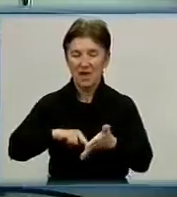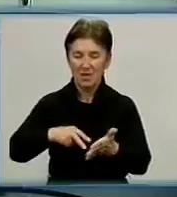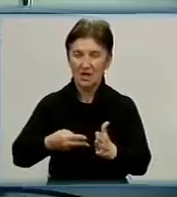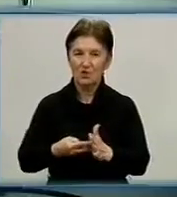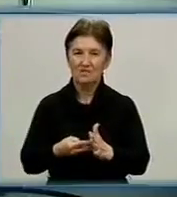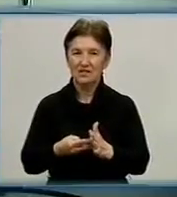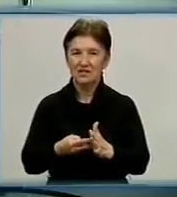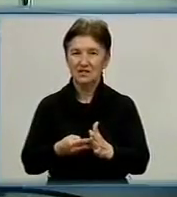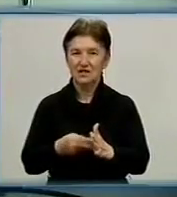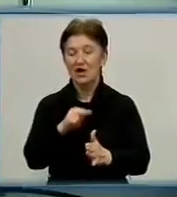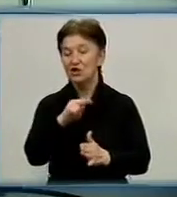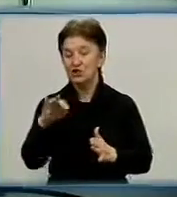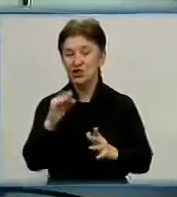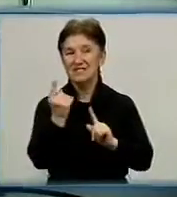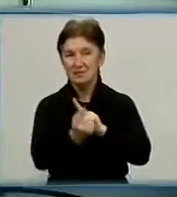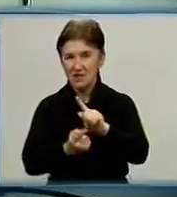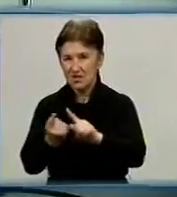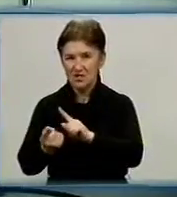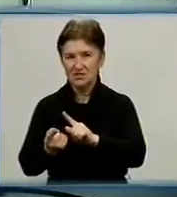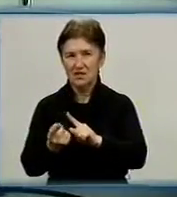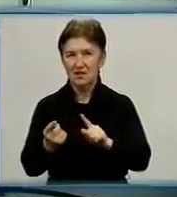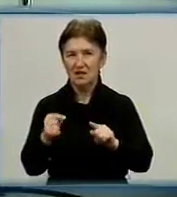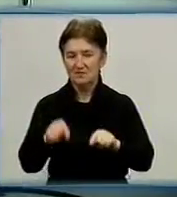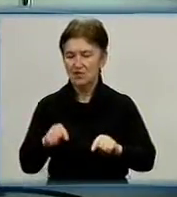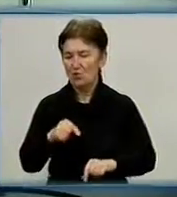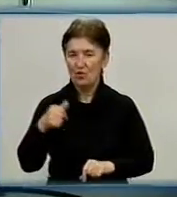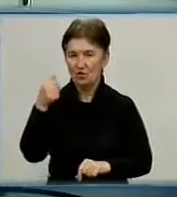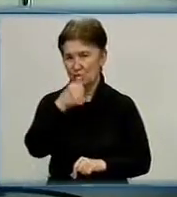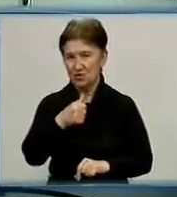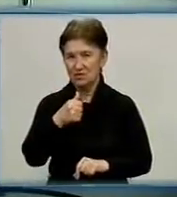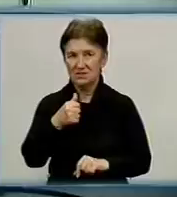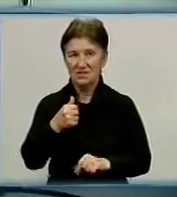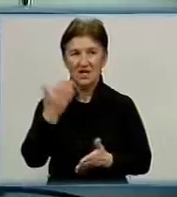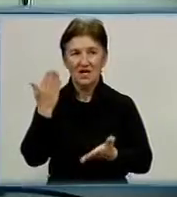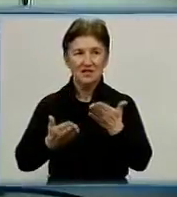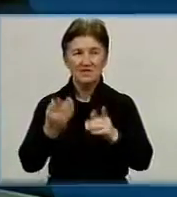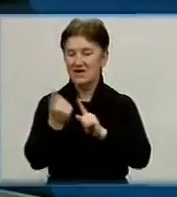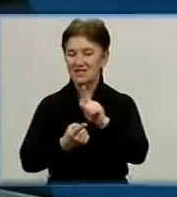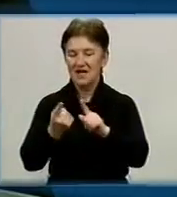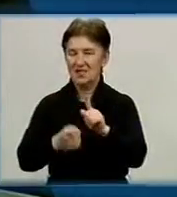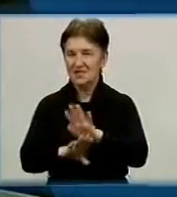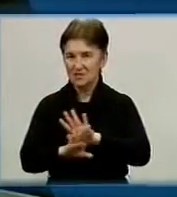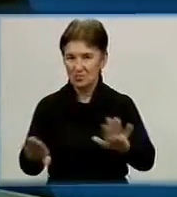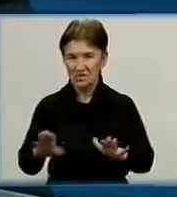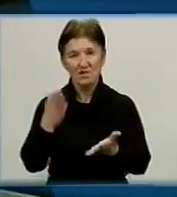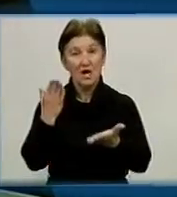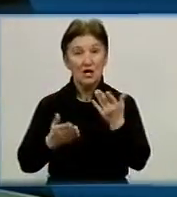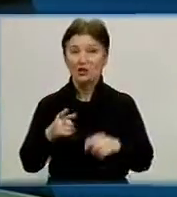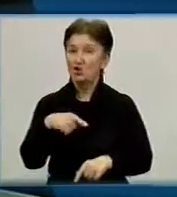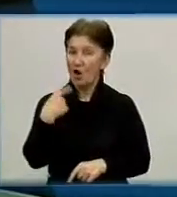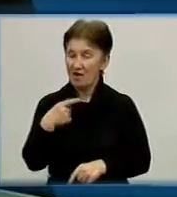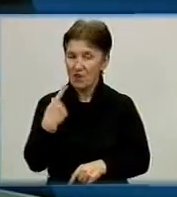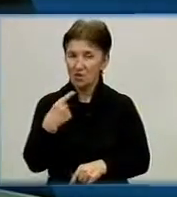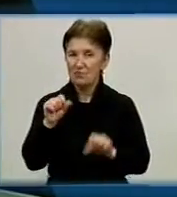Чи зміниться структура посіву цьому році? посіву майже не зміниться. Якщо ми говоримо, то ми